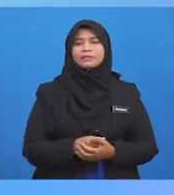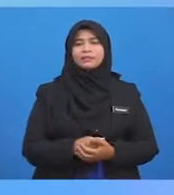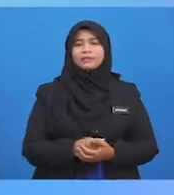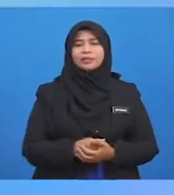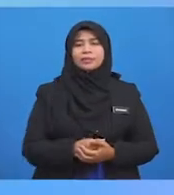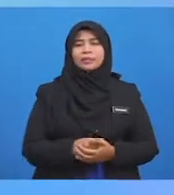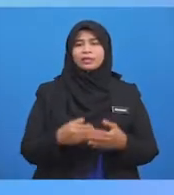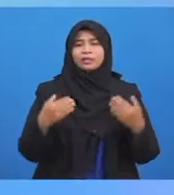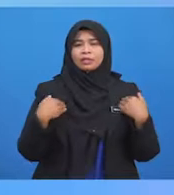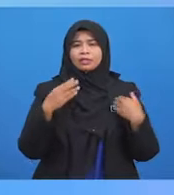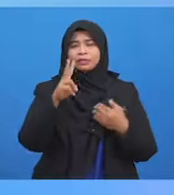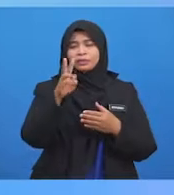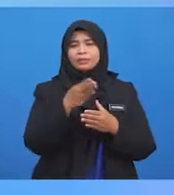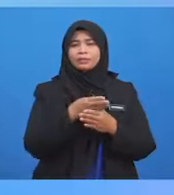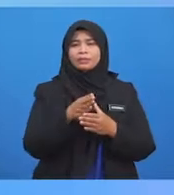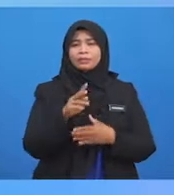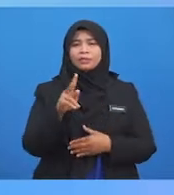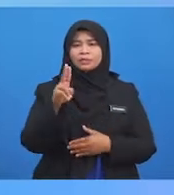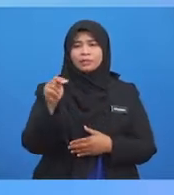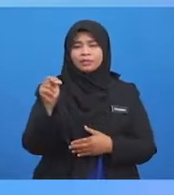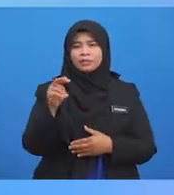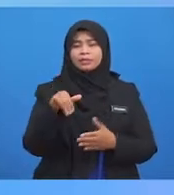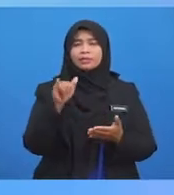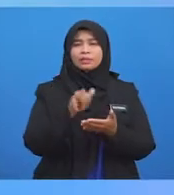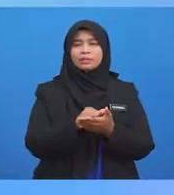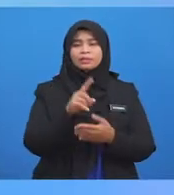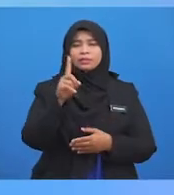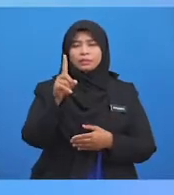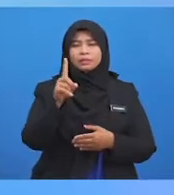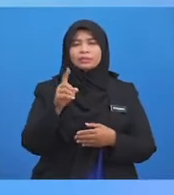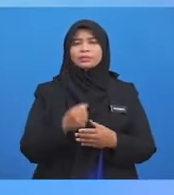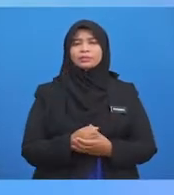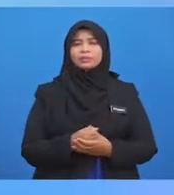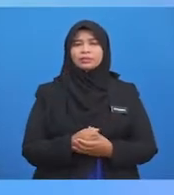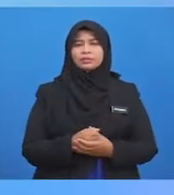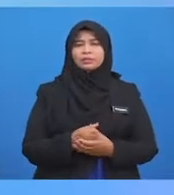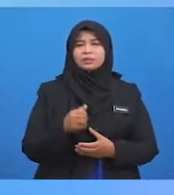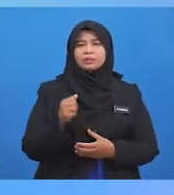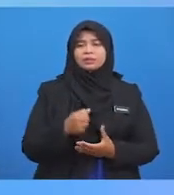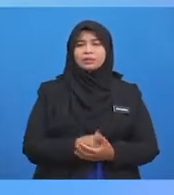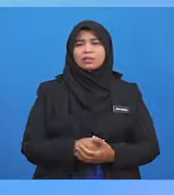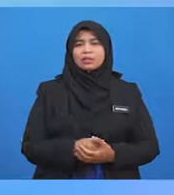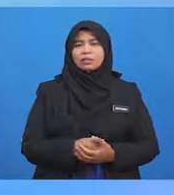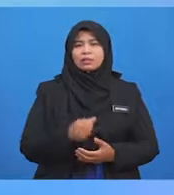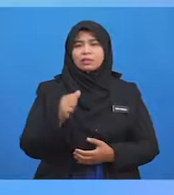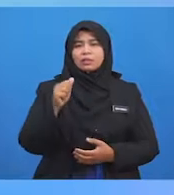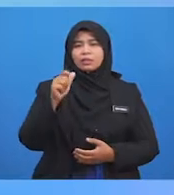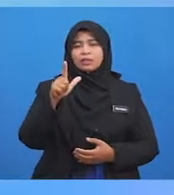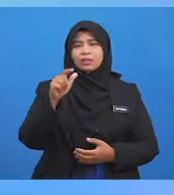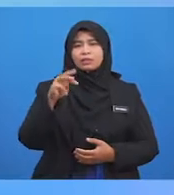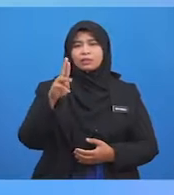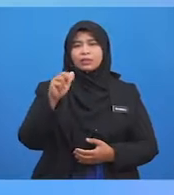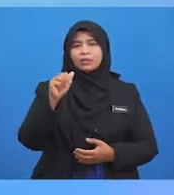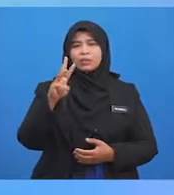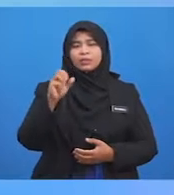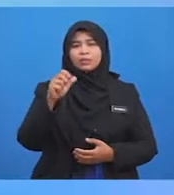Terbahagi Kepada dua bahagian Iaitu Yang pertama Akad Al-Mu'awadat Akad ini